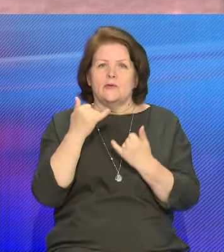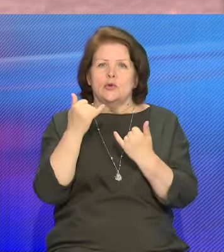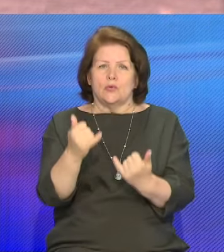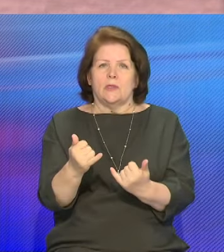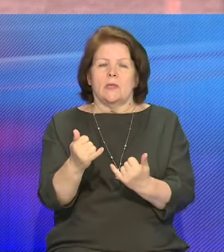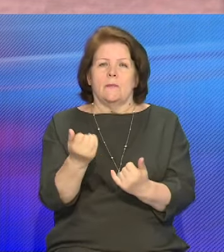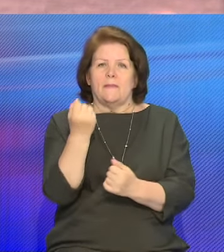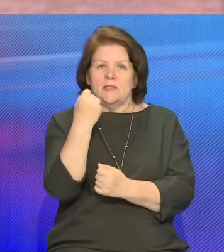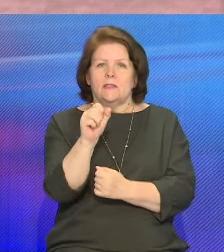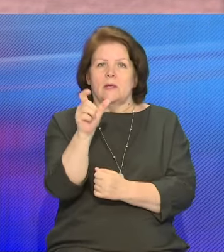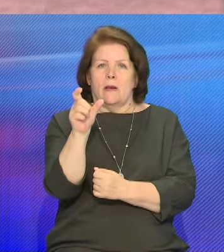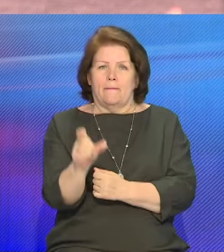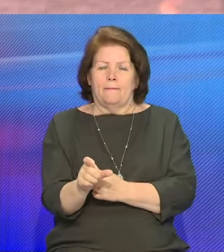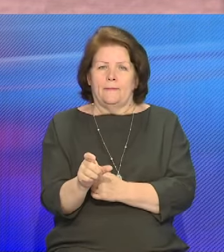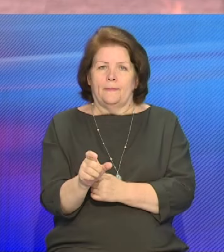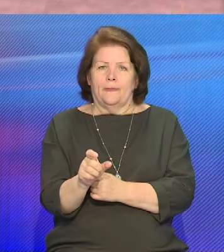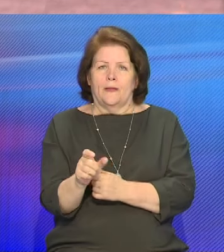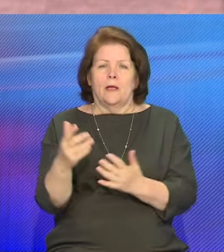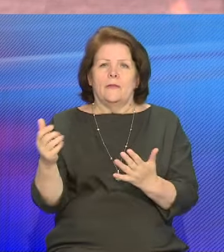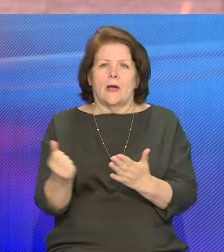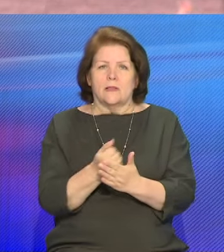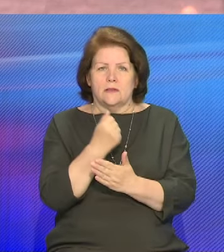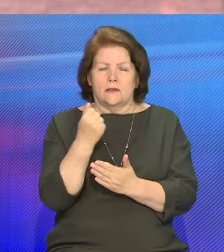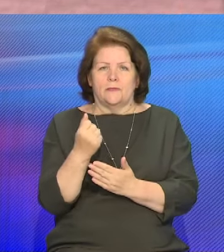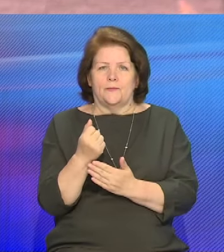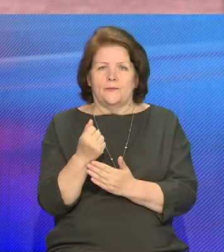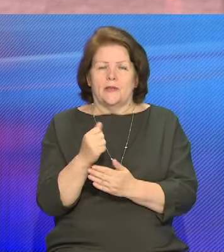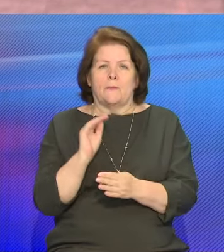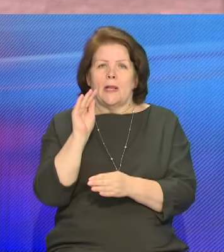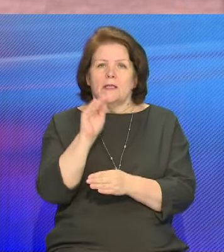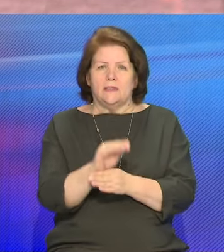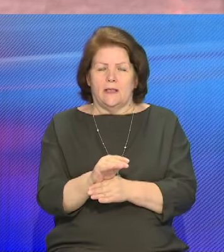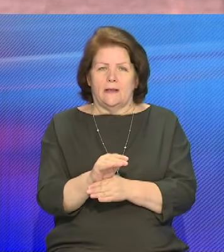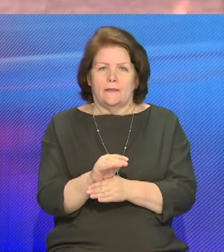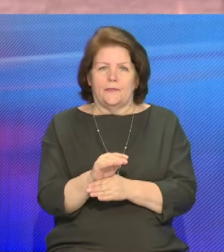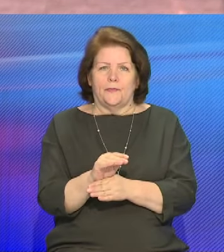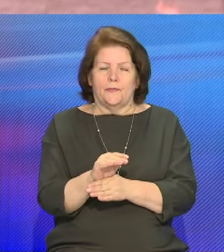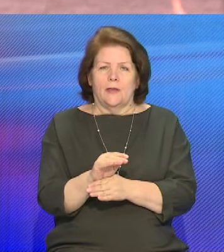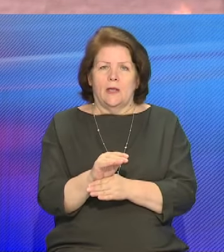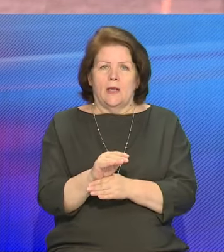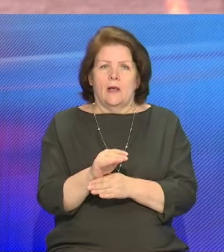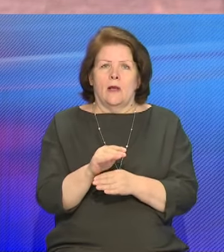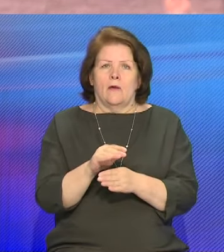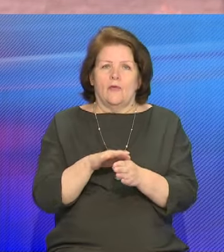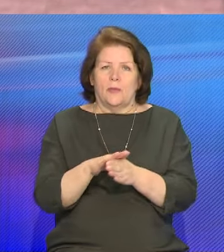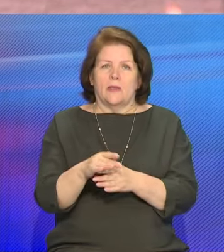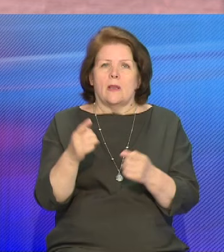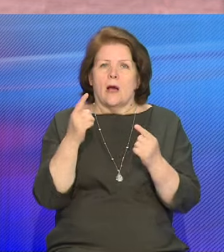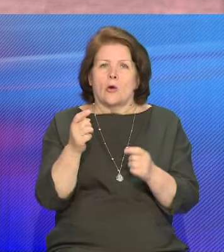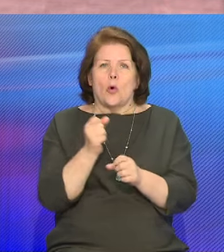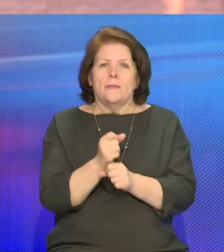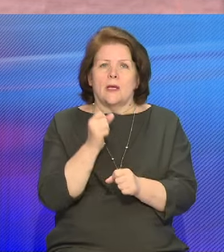победителям. Найдены дополнительные, проделана огромная работа